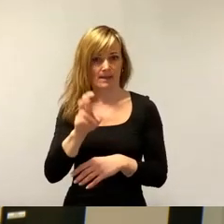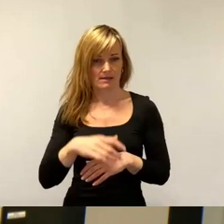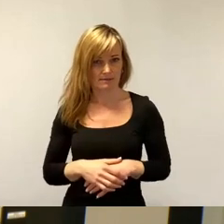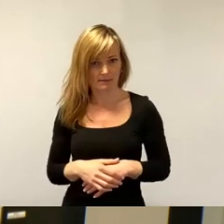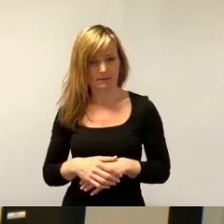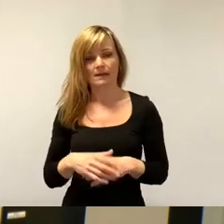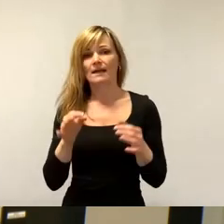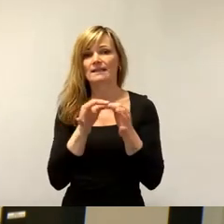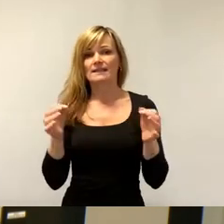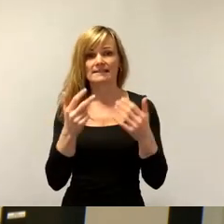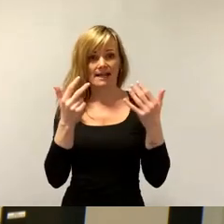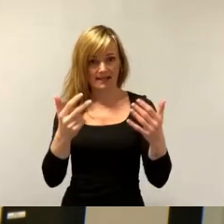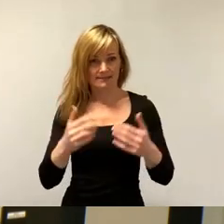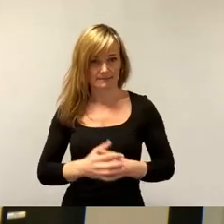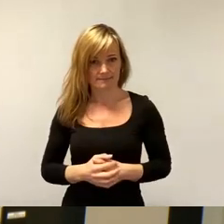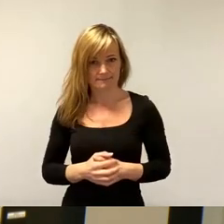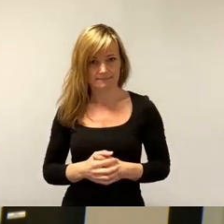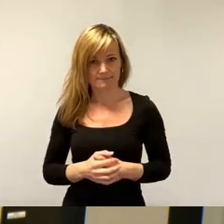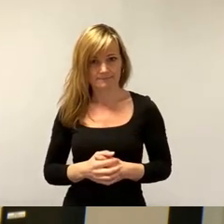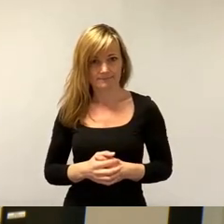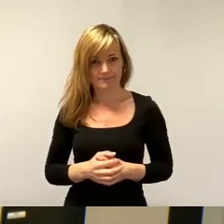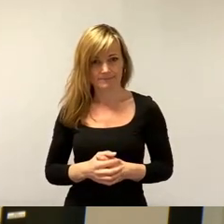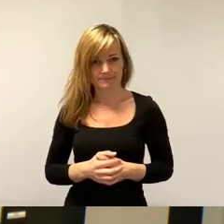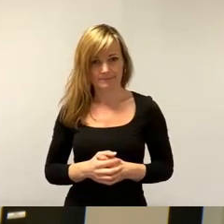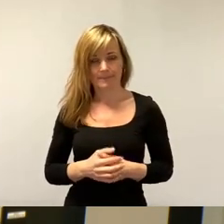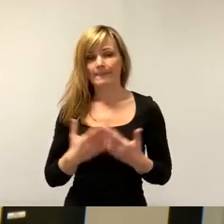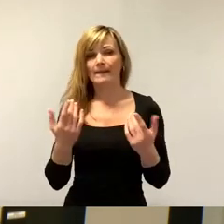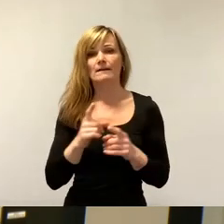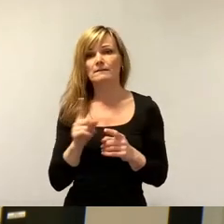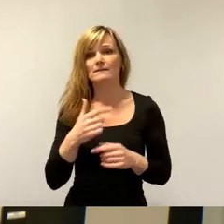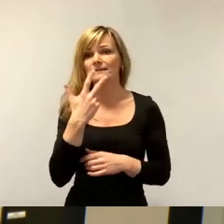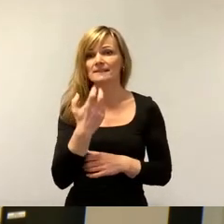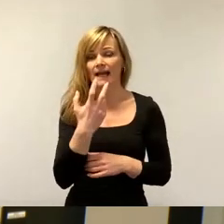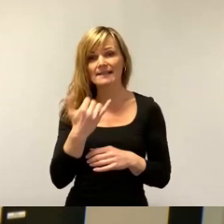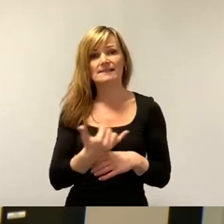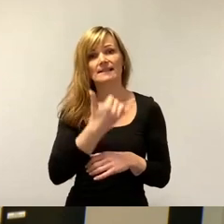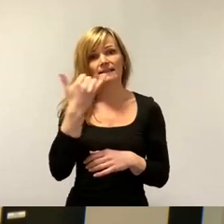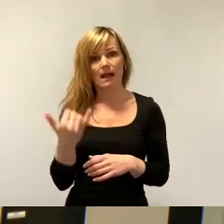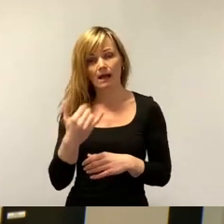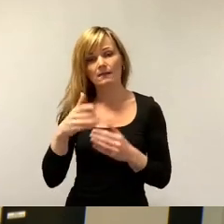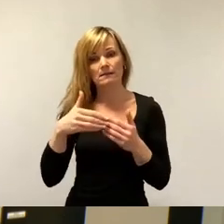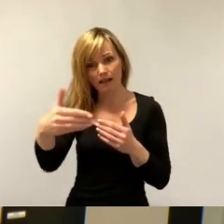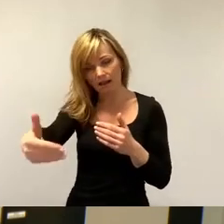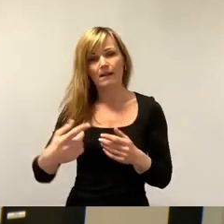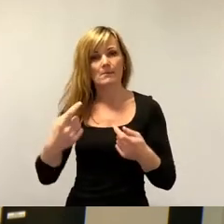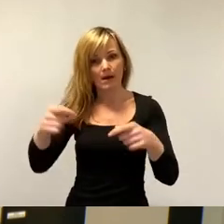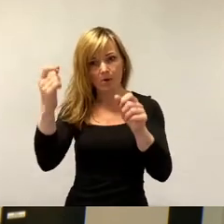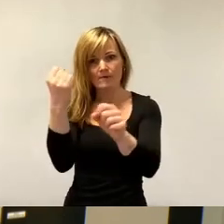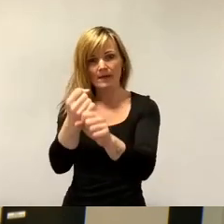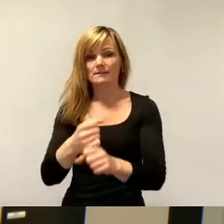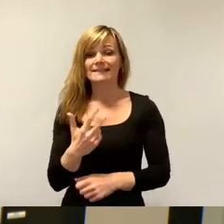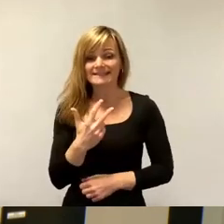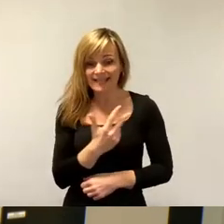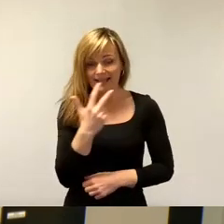nicht in 30 Jahren, sondern in drei Jahren entsteht, wenn TSMC mit der